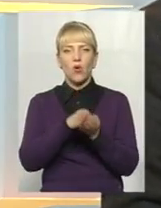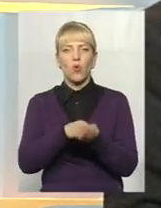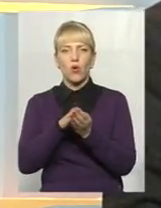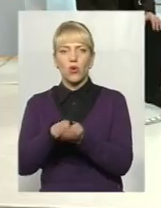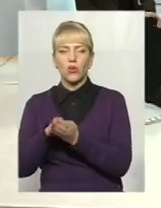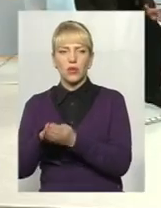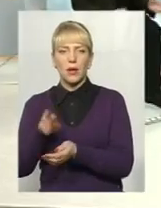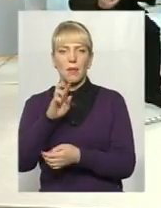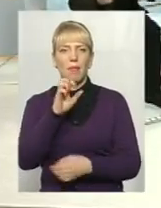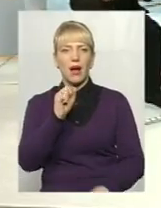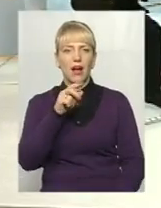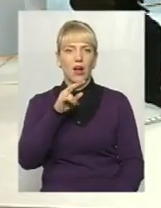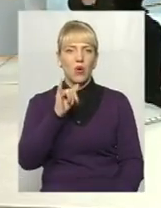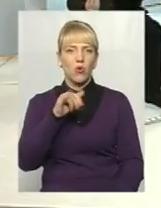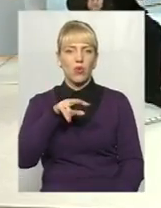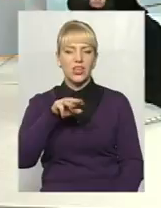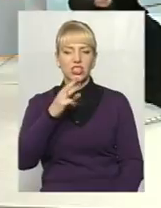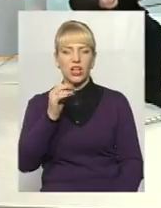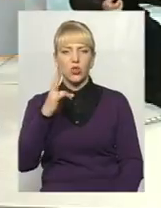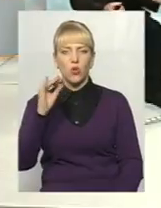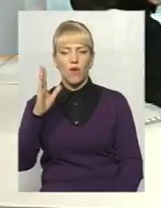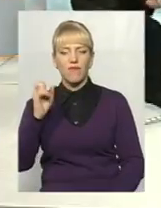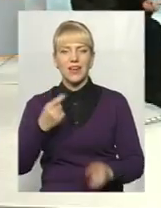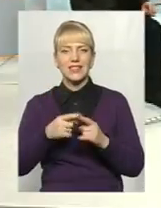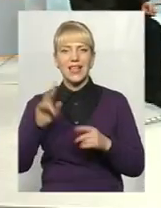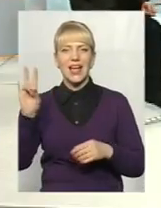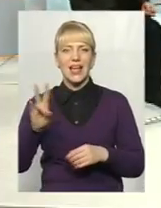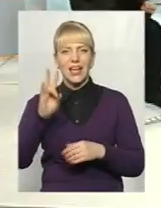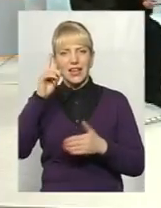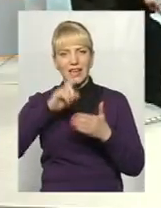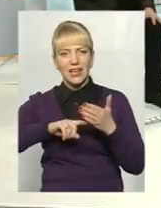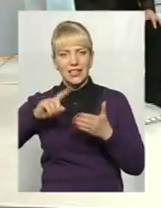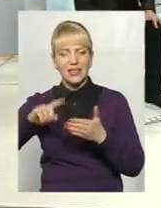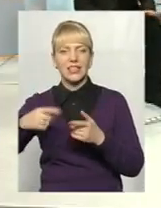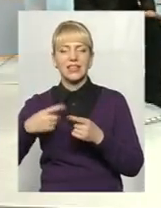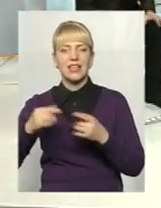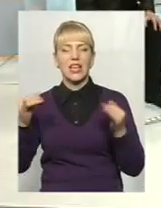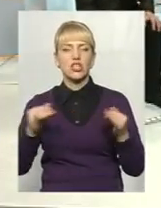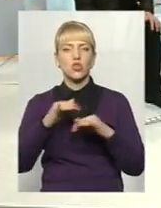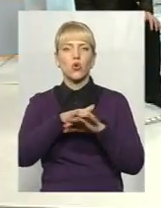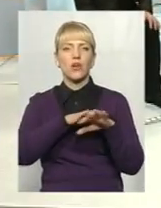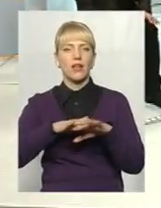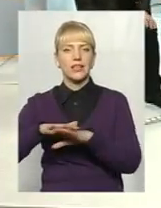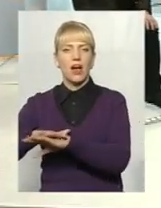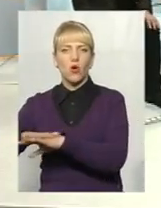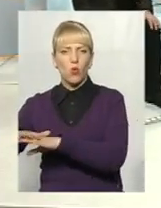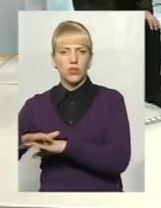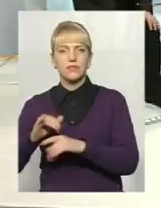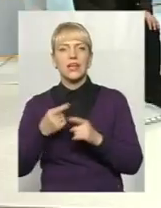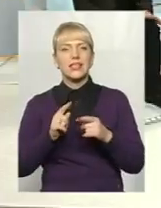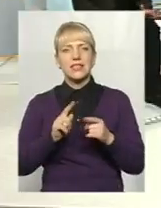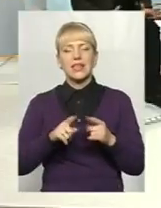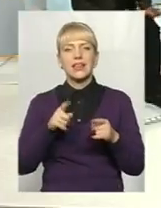Баушантова, це релігії, це історія народів, і це, мабуть, ось та енергетика, яку ми можемо